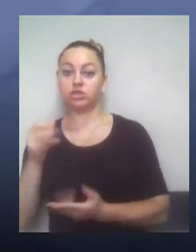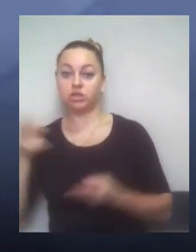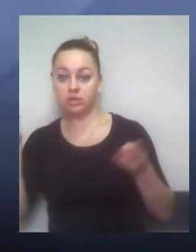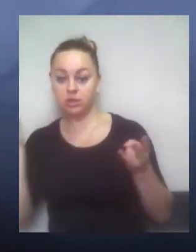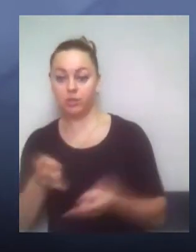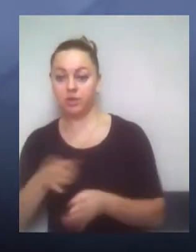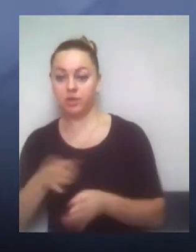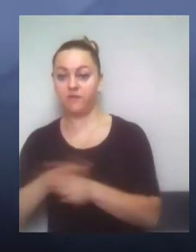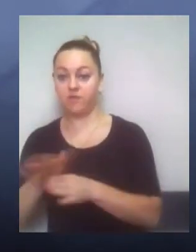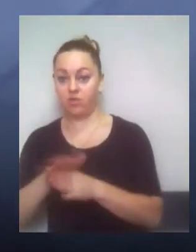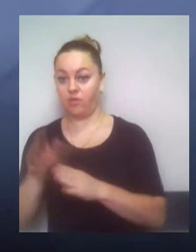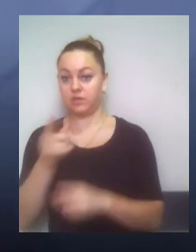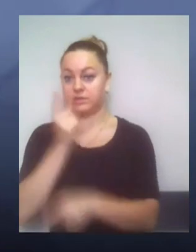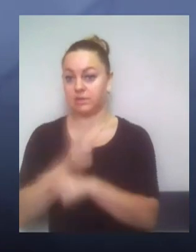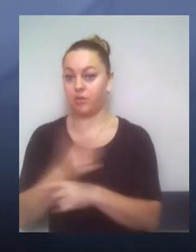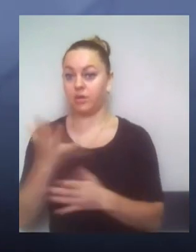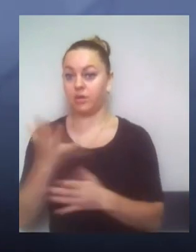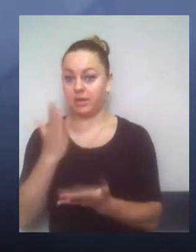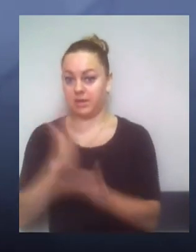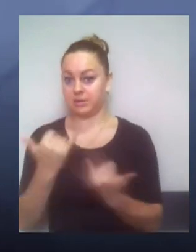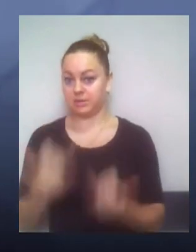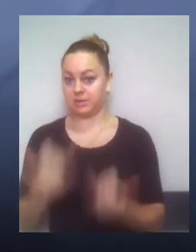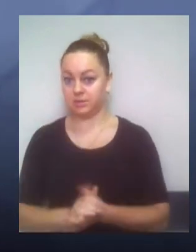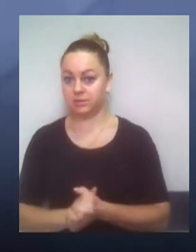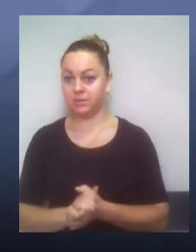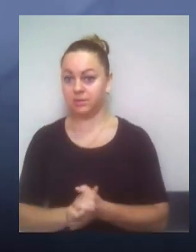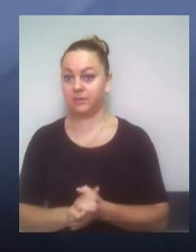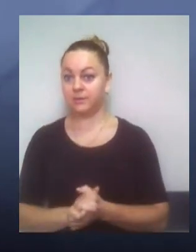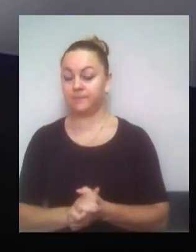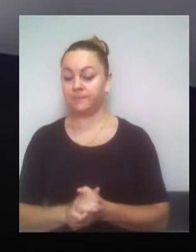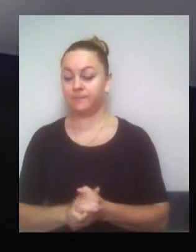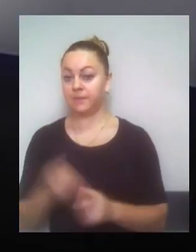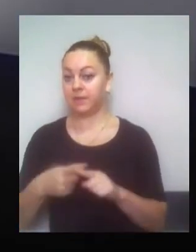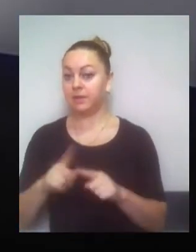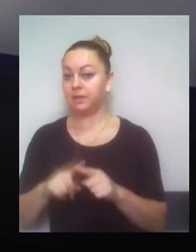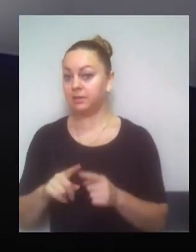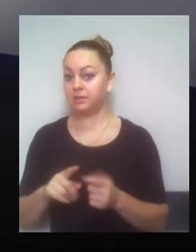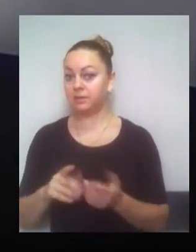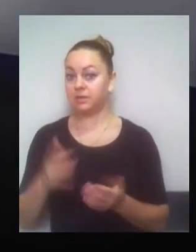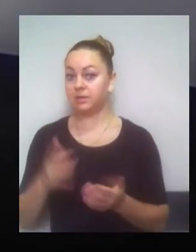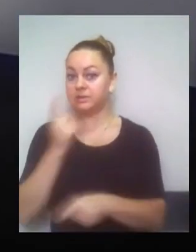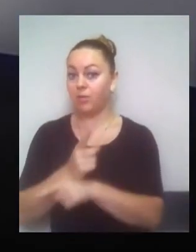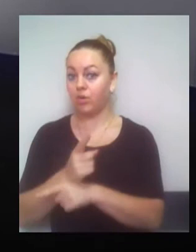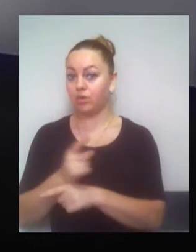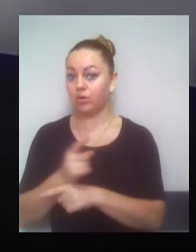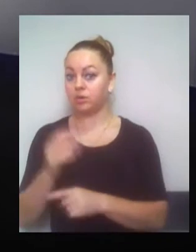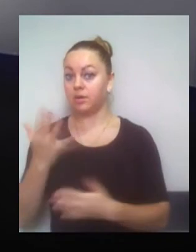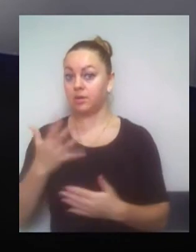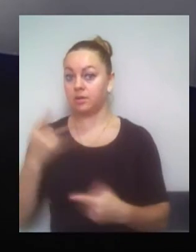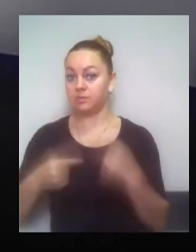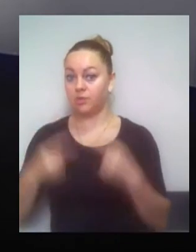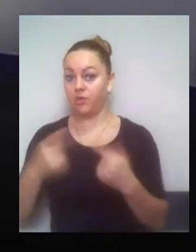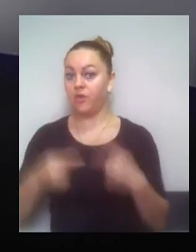приписи, які наявні. Тобто, наявні певні приписи, заборони, проте сторони навіть зараз в прямому афірі абсолютно